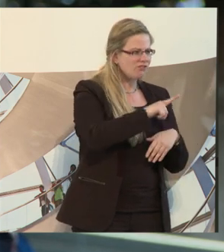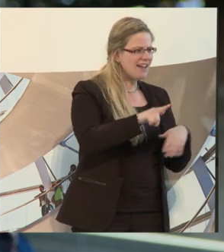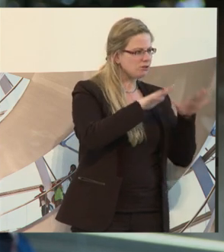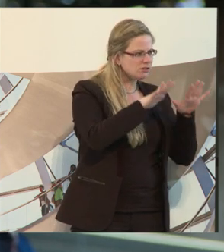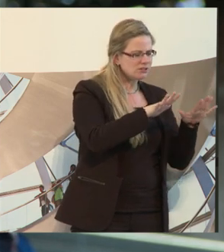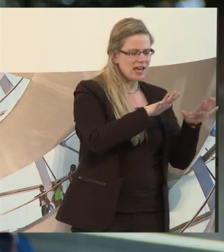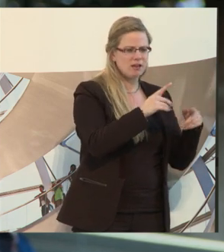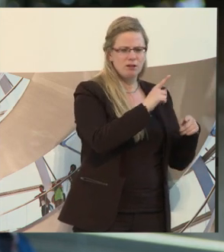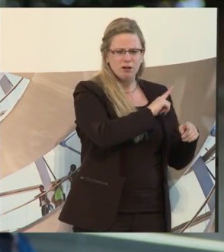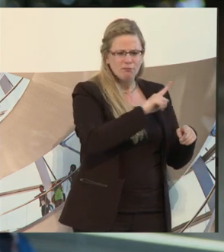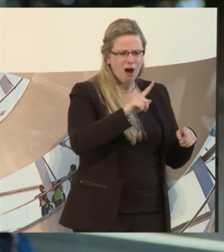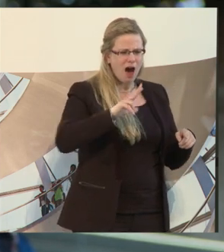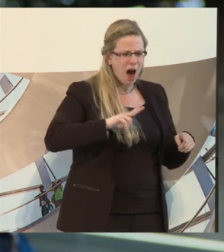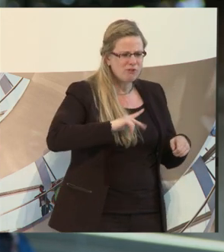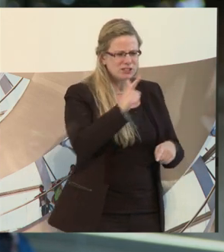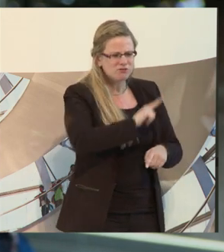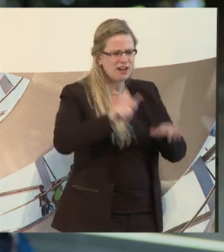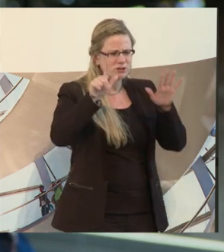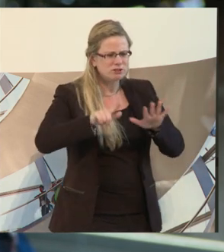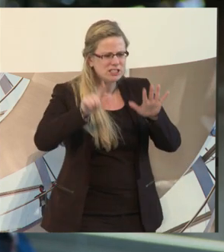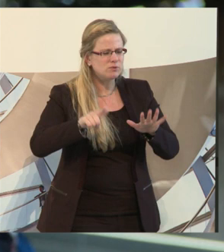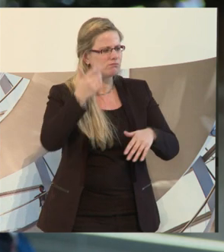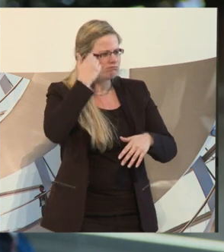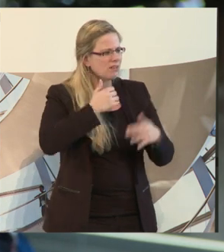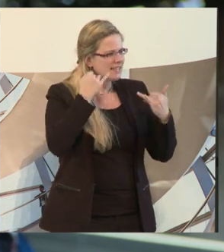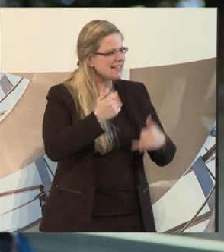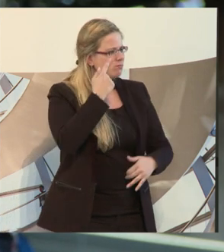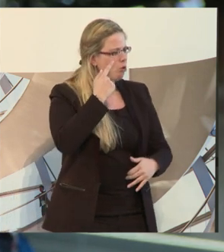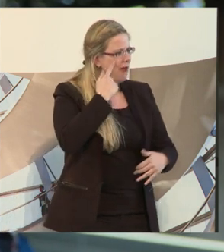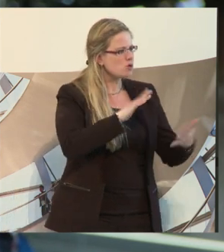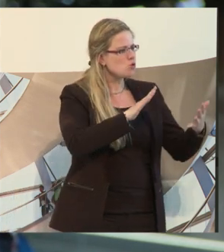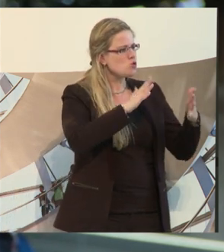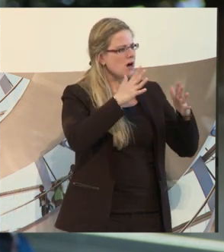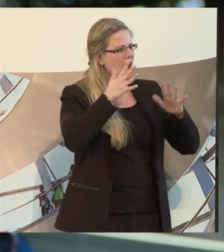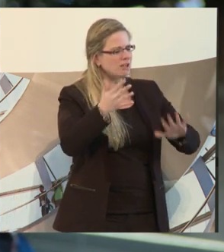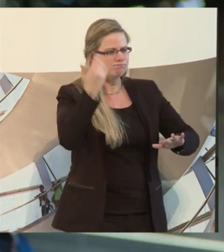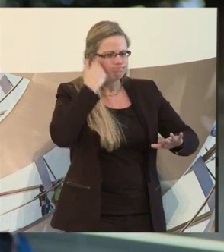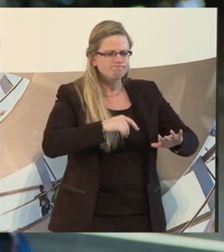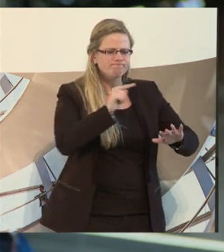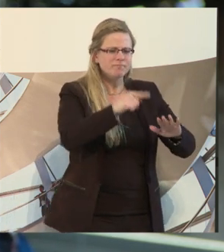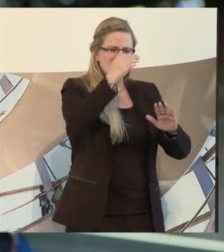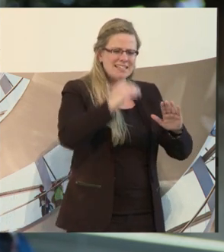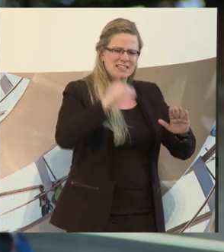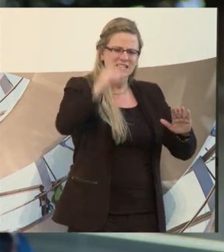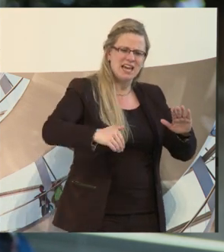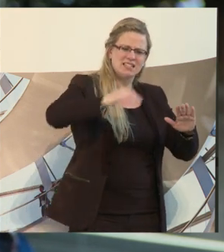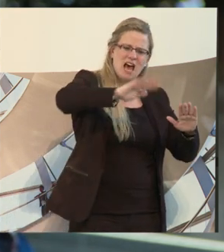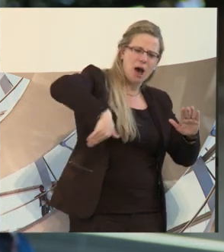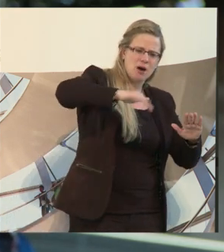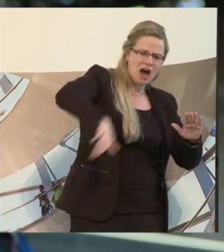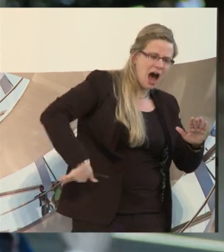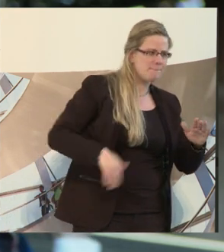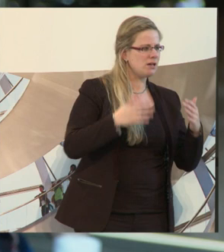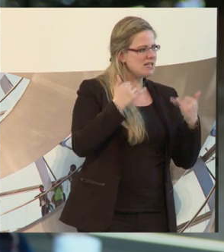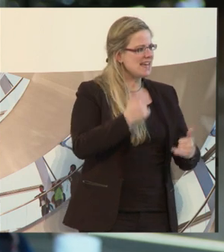Es wäre schön, wenn die Bundesregierung jetzt mal in der Übergangsphase einige Gesetze mal zurücknimmt, dass es auch wieder lebenswert ist,